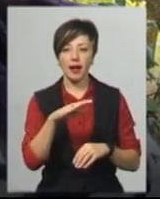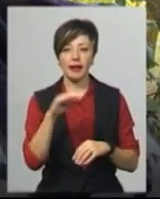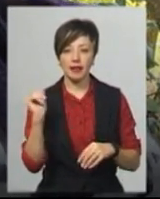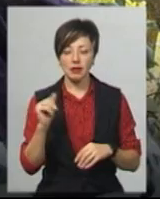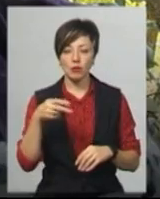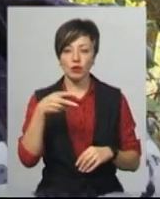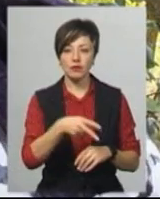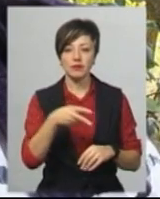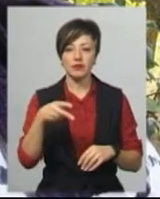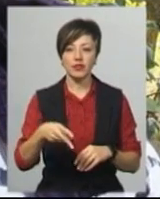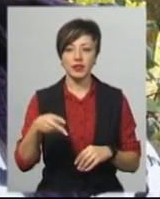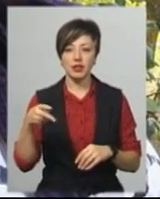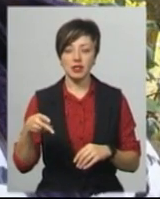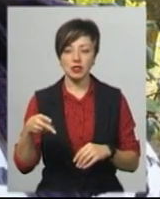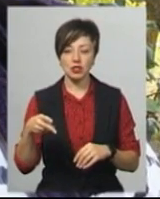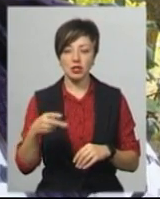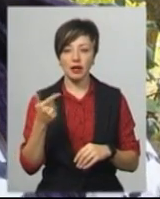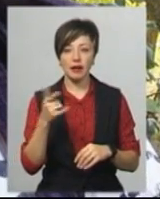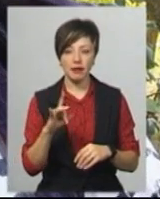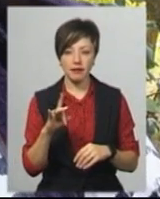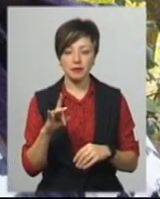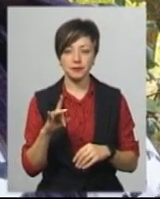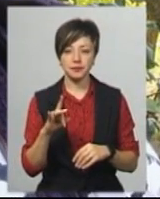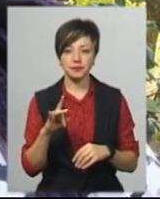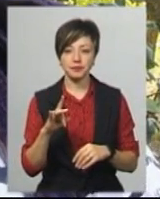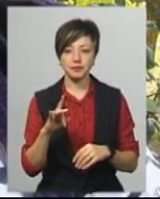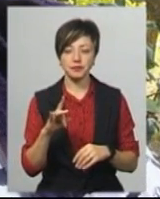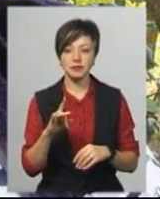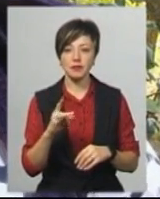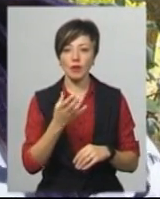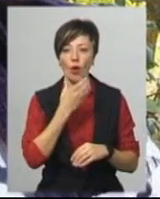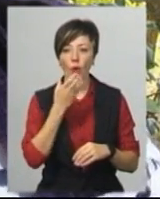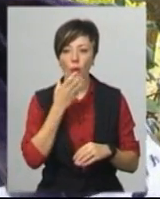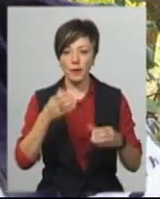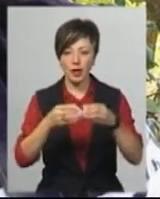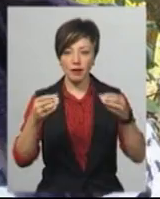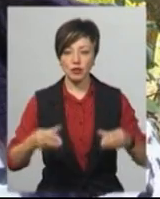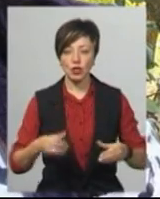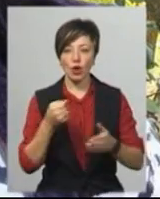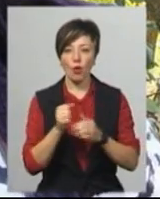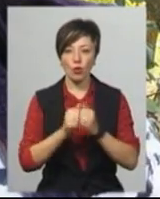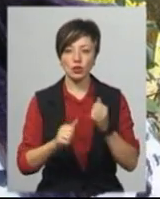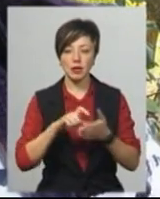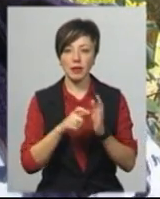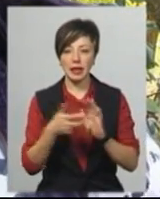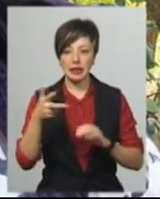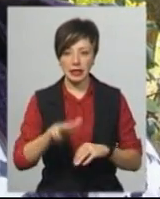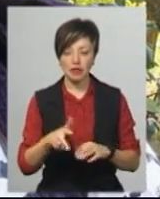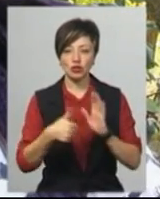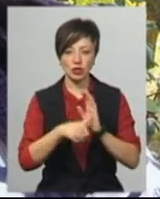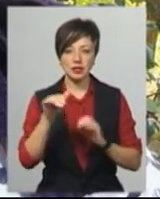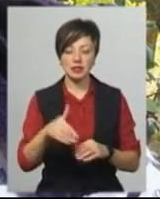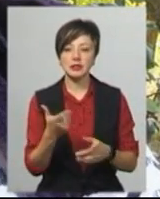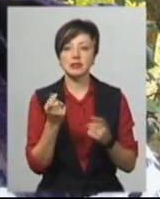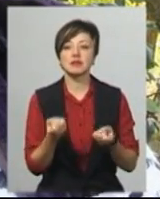по 2 тисячі гривень обігрівачі на кожну кімнату. Оце нам треба 3, приблизно, 6